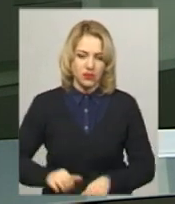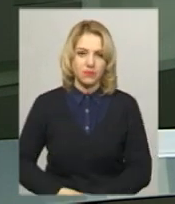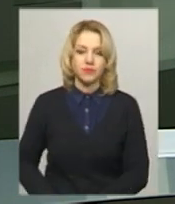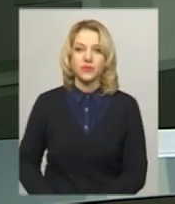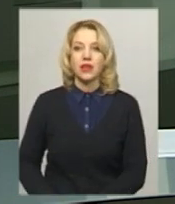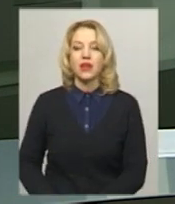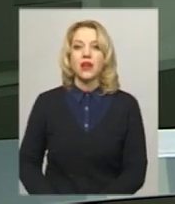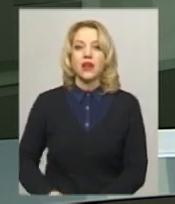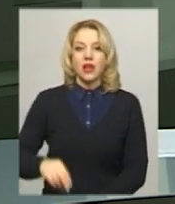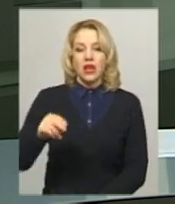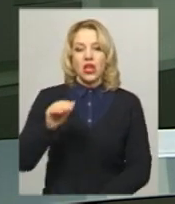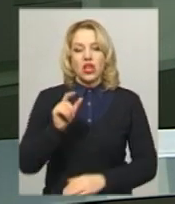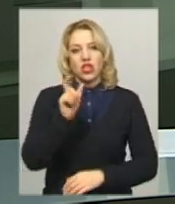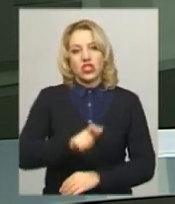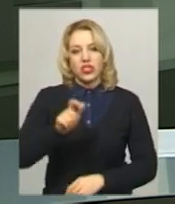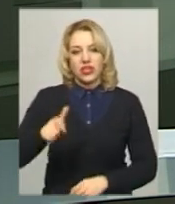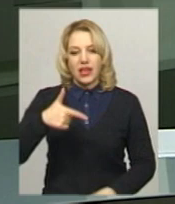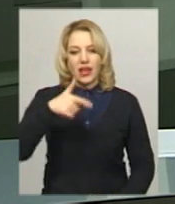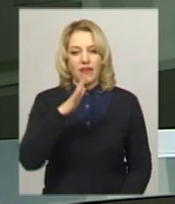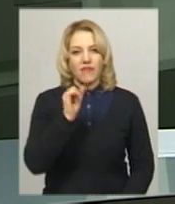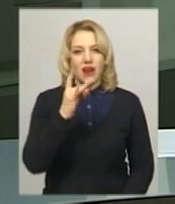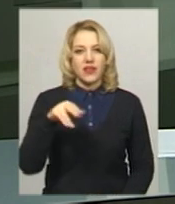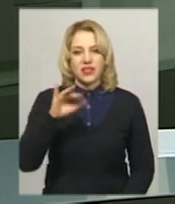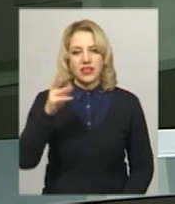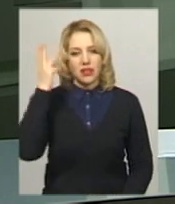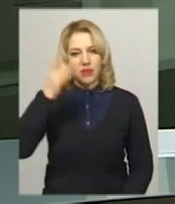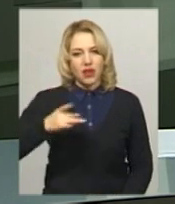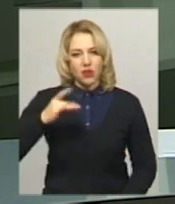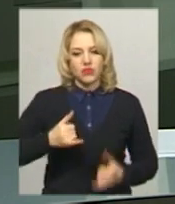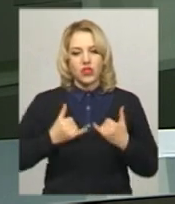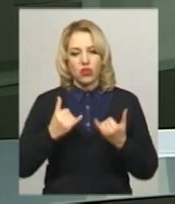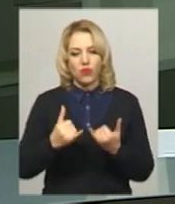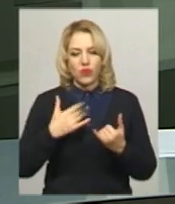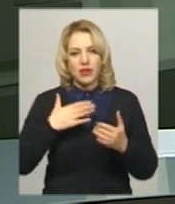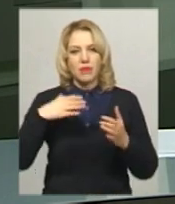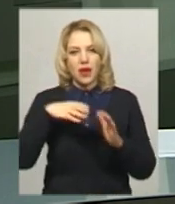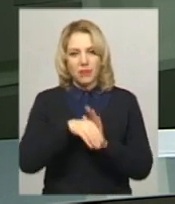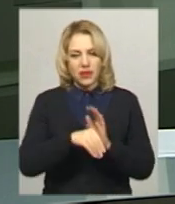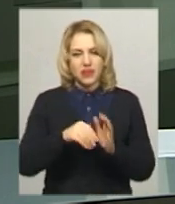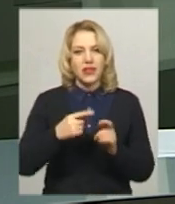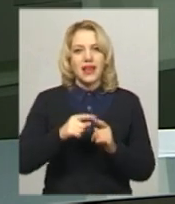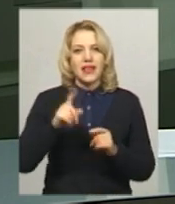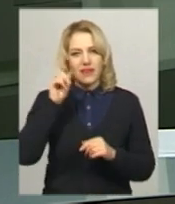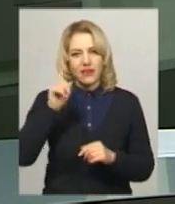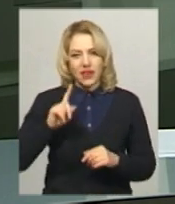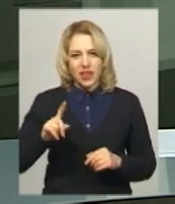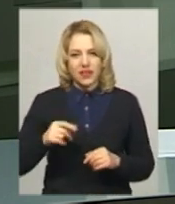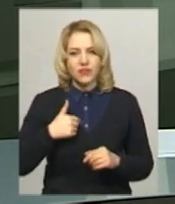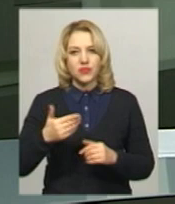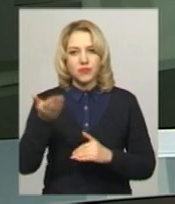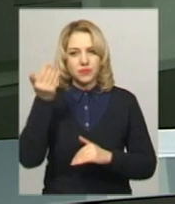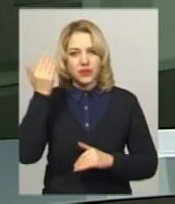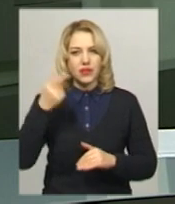Жителі Гвардійського, Хмельницького району вшанували пам'ять євреїв загиблих під час погрому 18 лютого